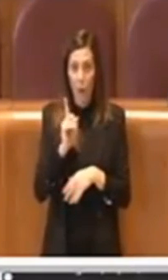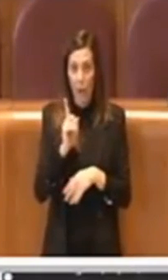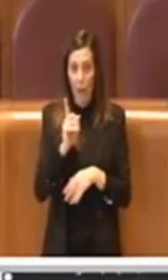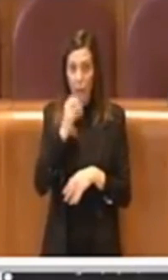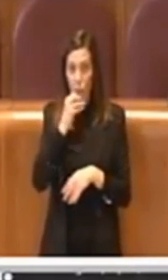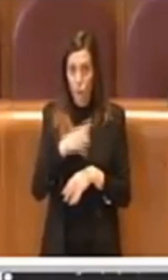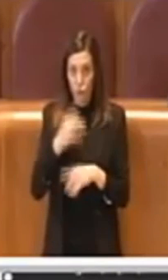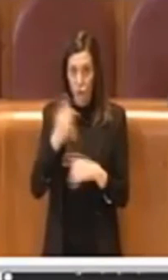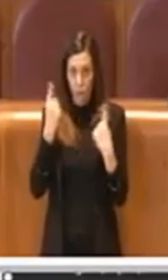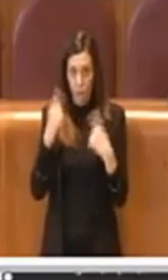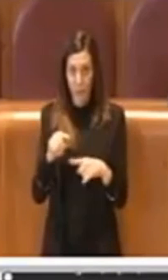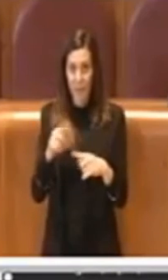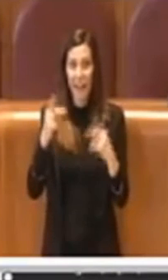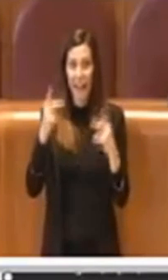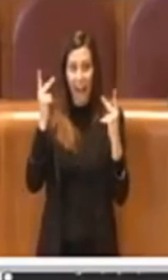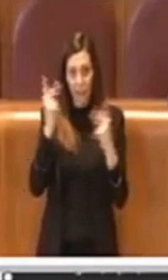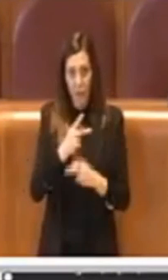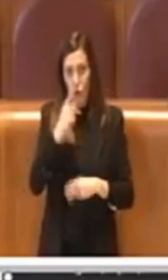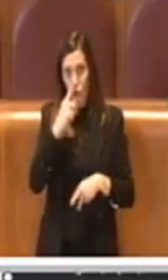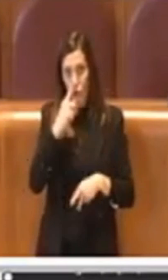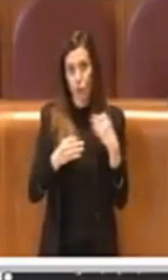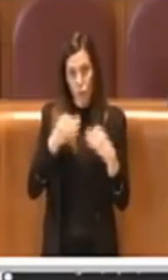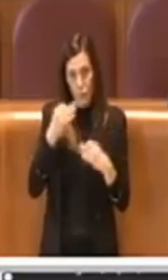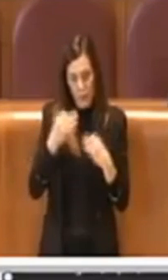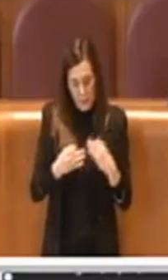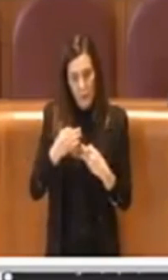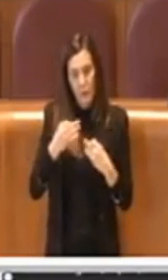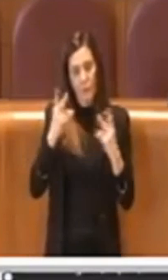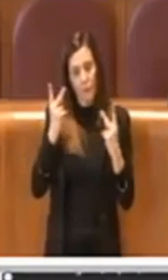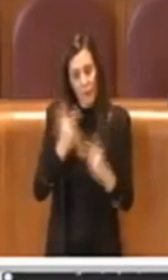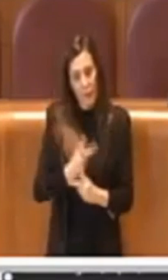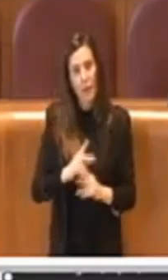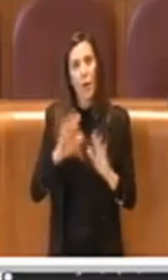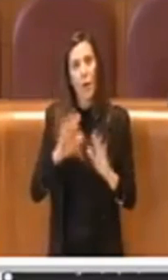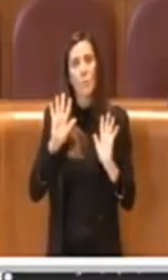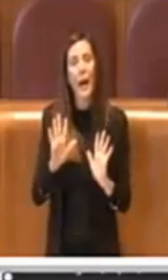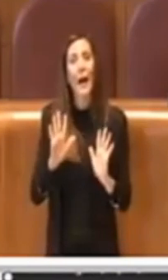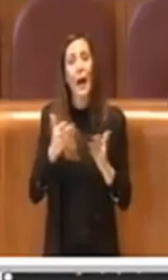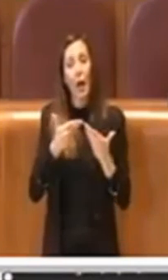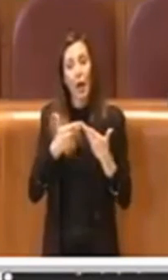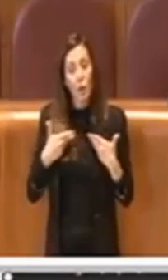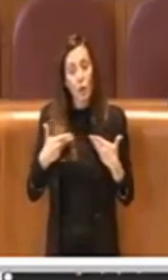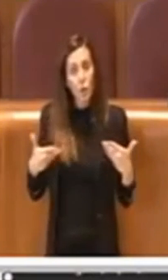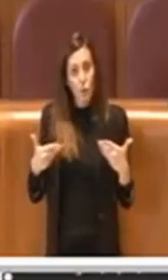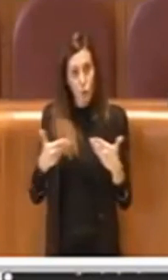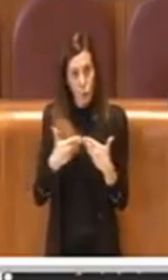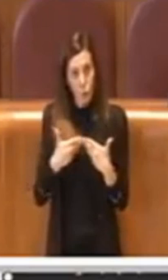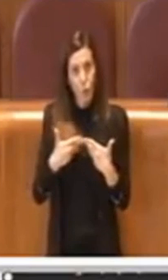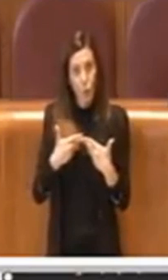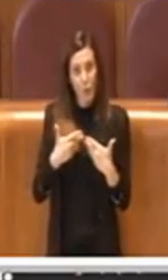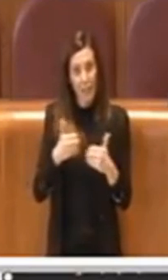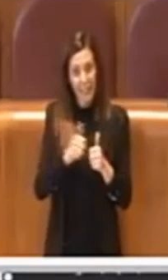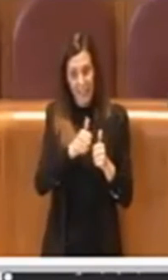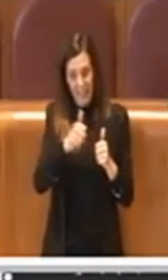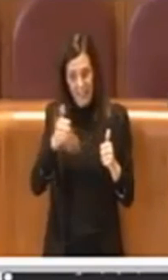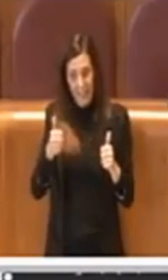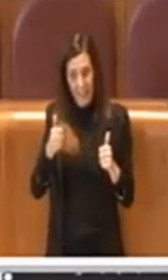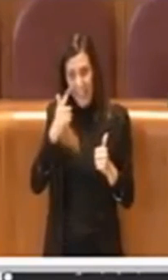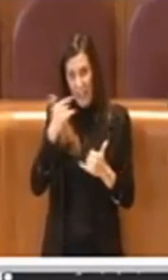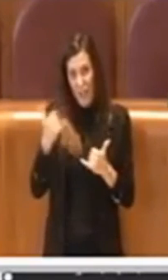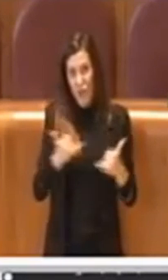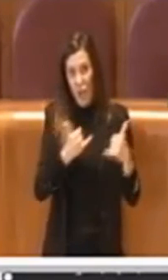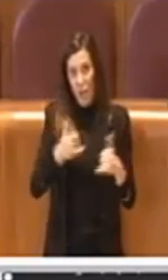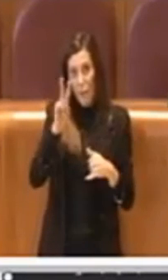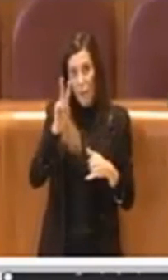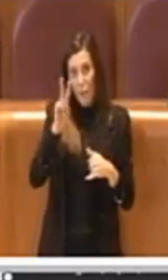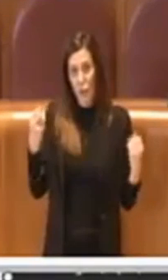questo, che è vero il giudizio, per carità, ma noi ci siamo ritrovati alla fine del 2 dicembre 2018